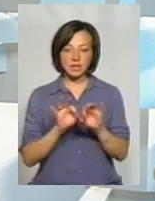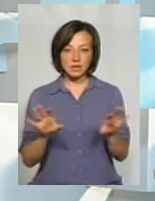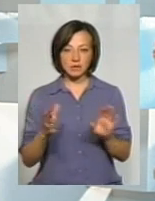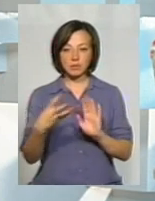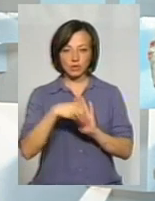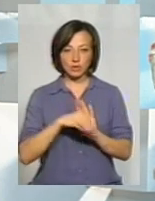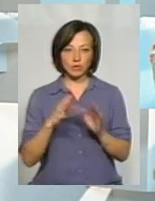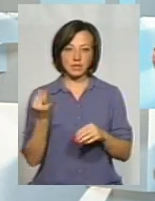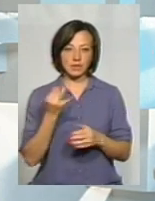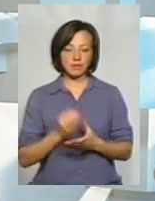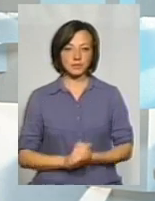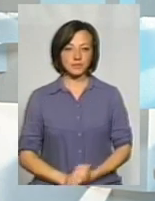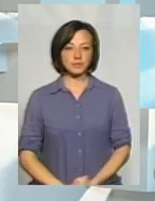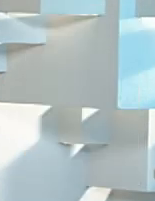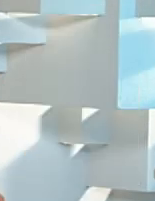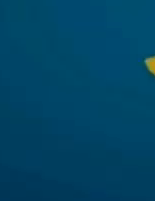Підключайтесь, буде цікаво.